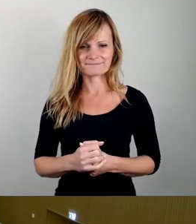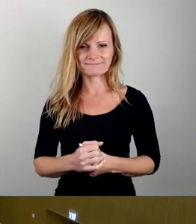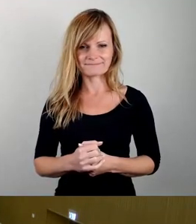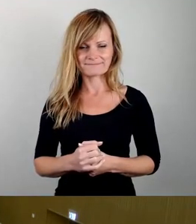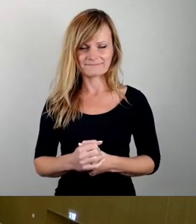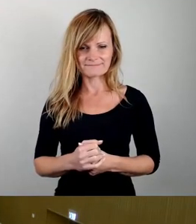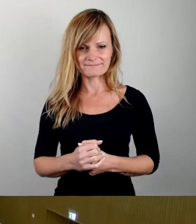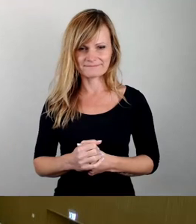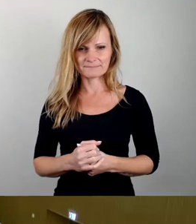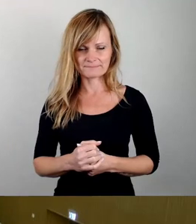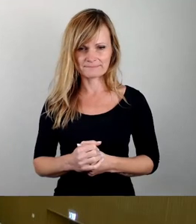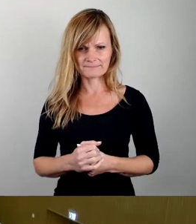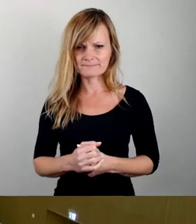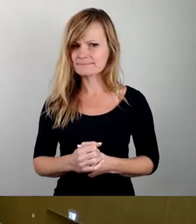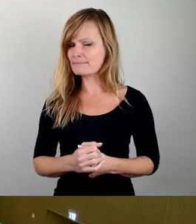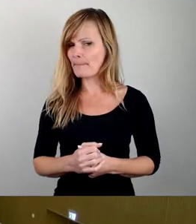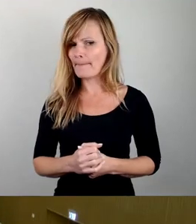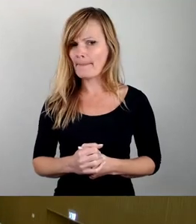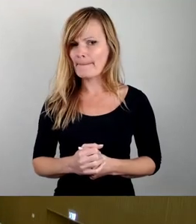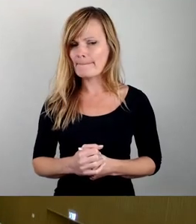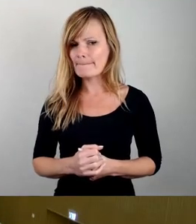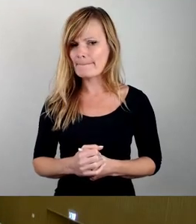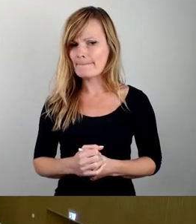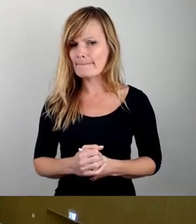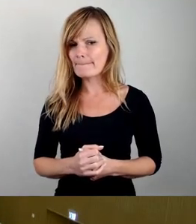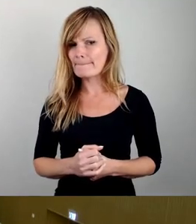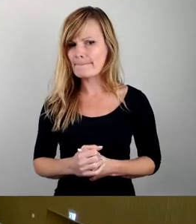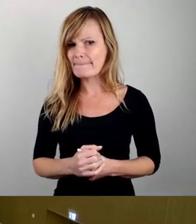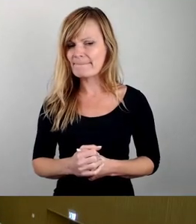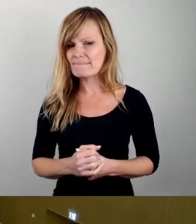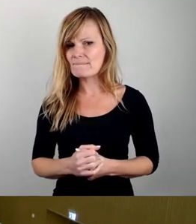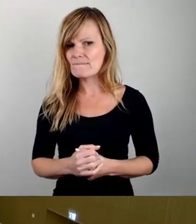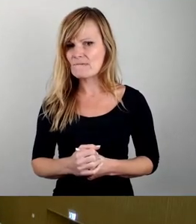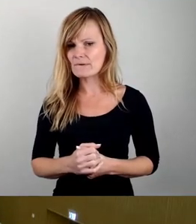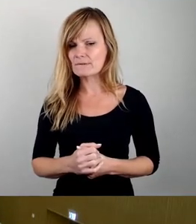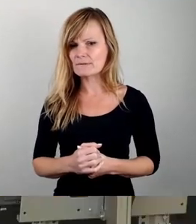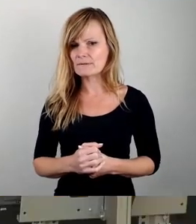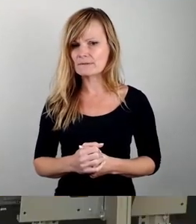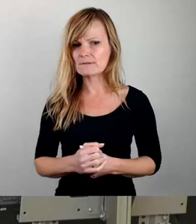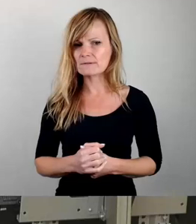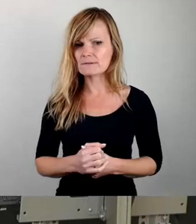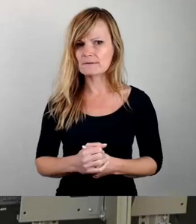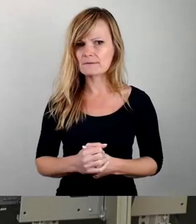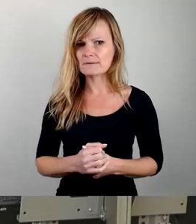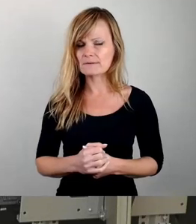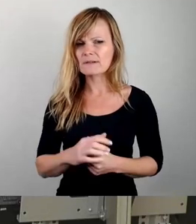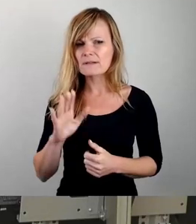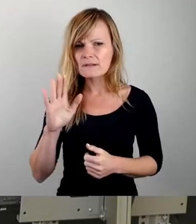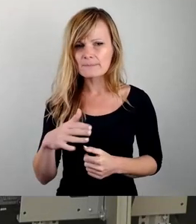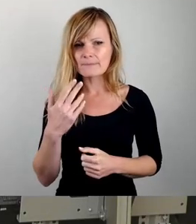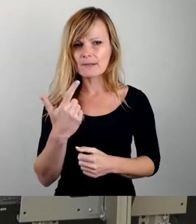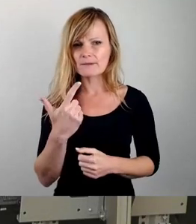Sehr geehrter Herr Erster Bürgermeister, sehr geehrte Stadträdel, sehr geehrte Gäste. Am 23.11.